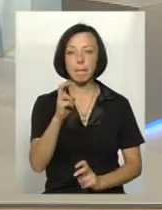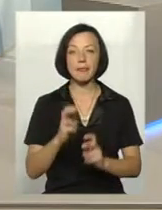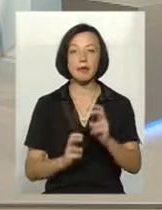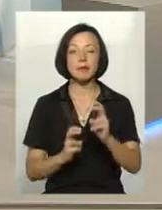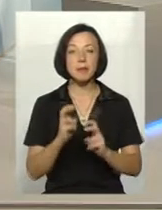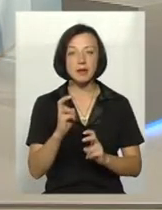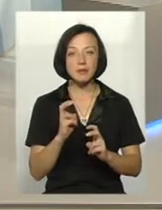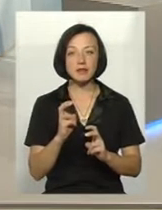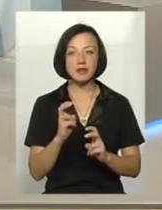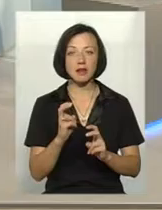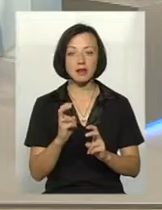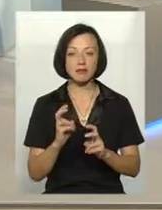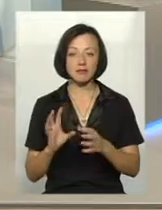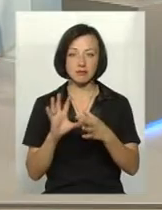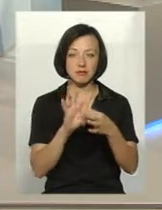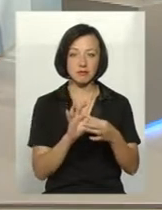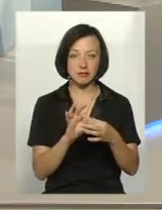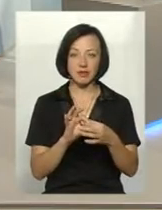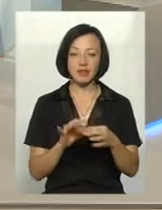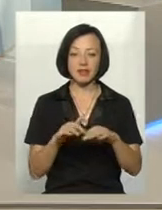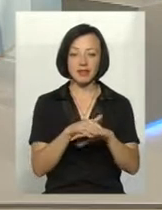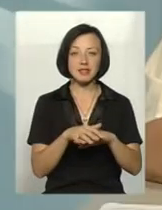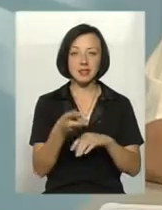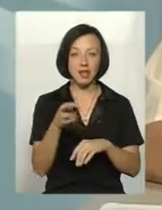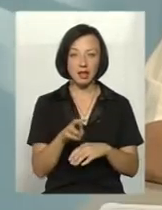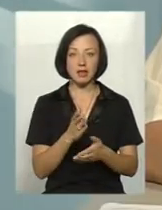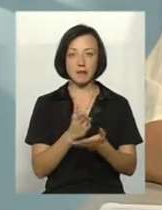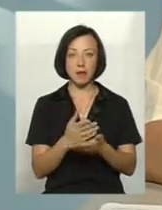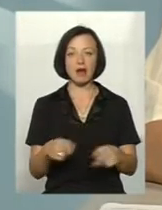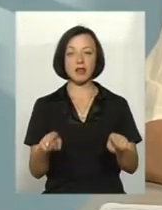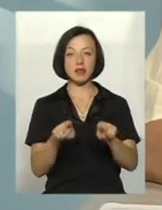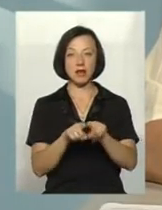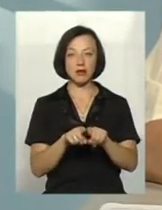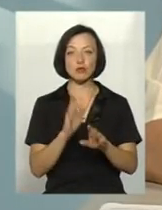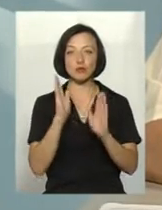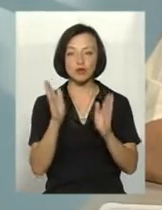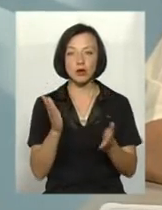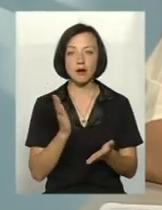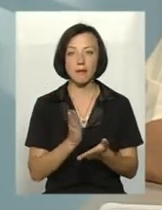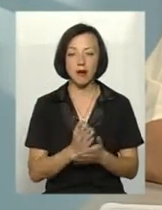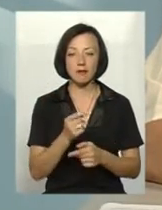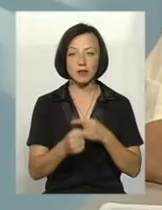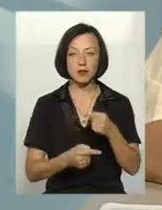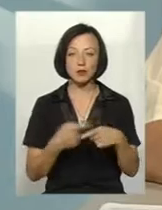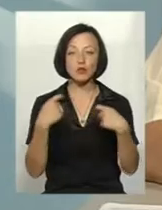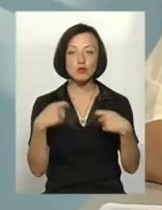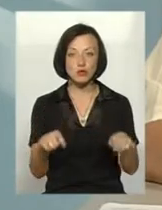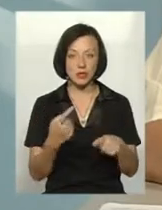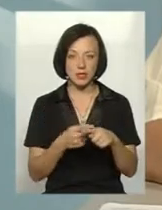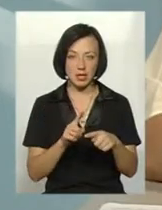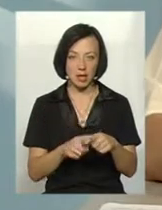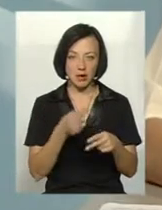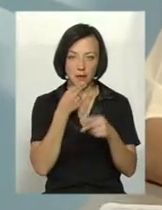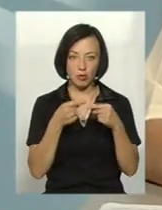підтягує до цього і населення яке має також і буде мати в наступному збут цієї продукції